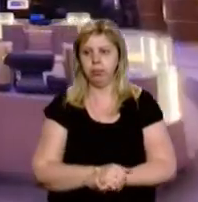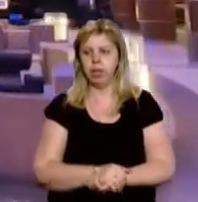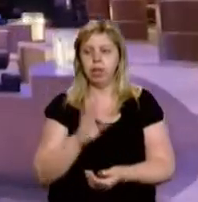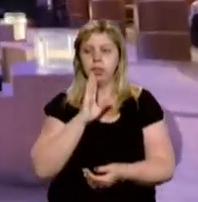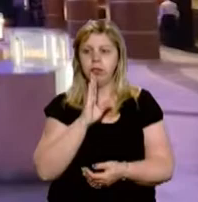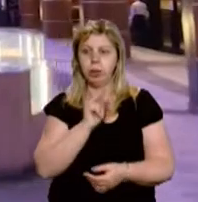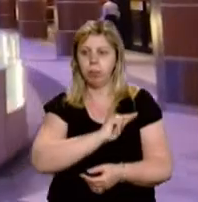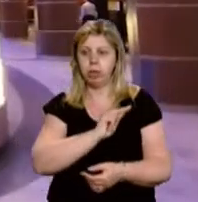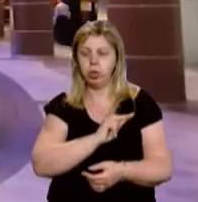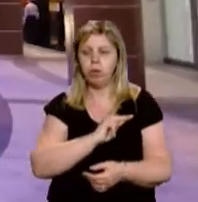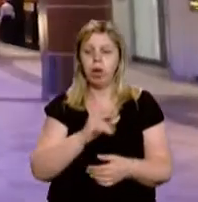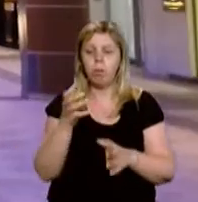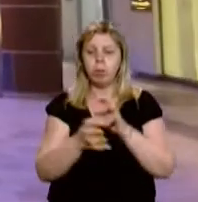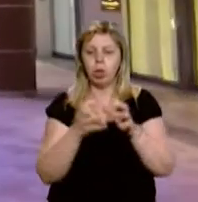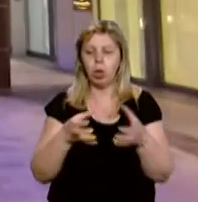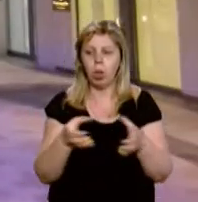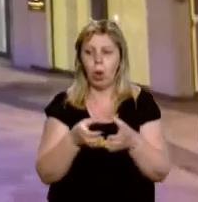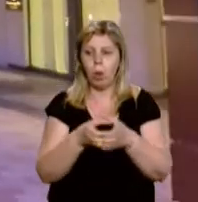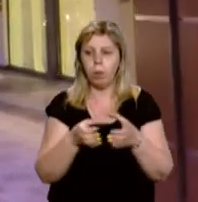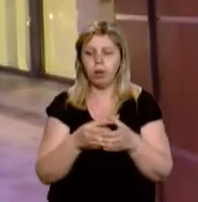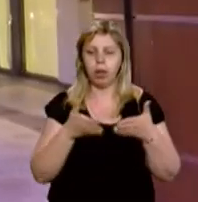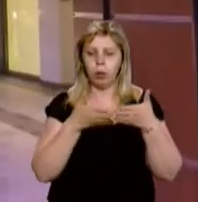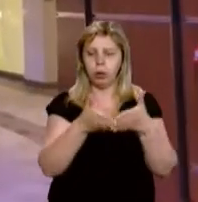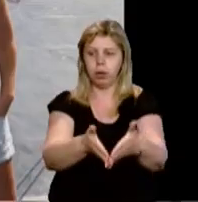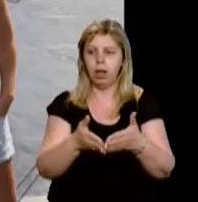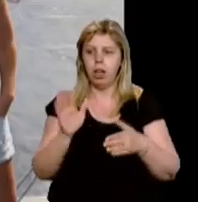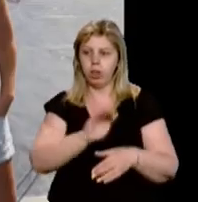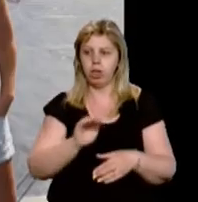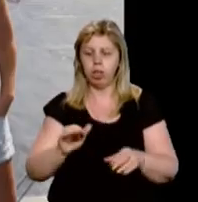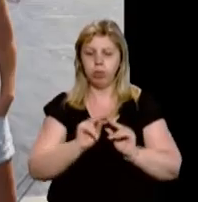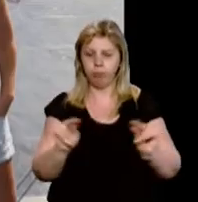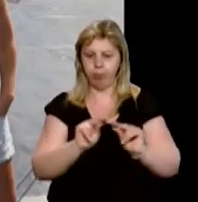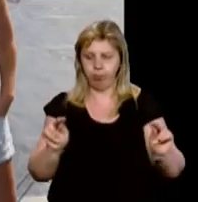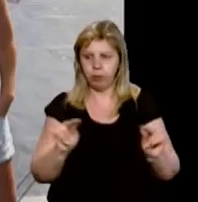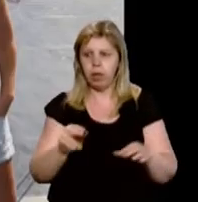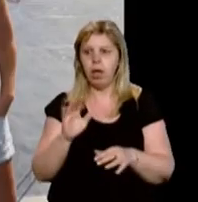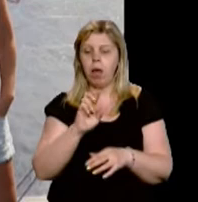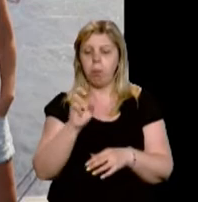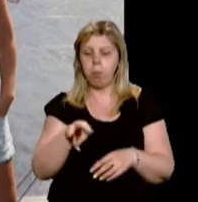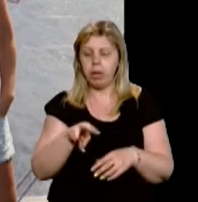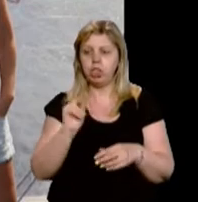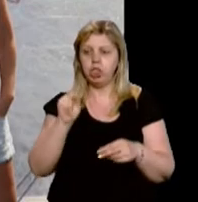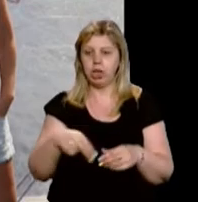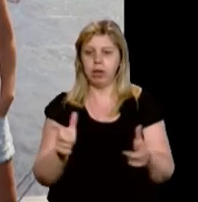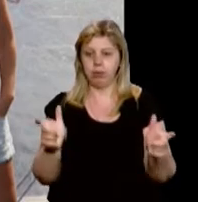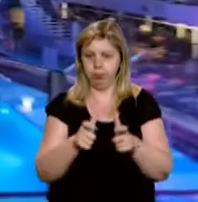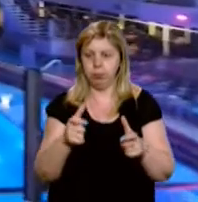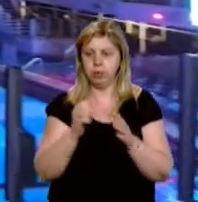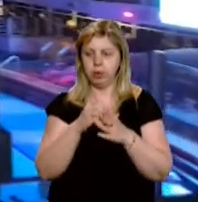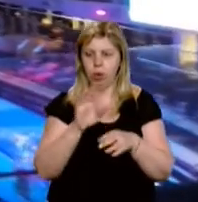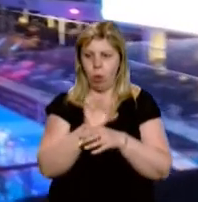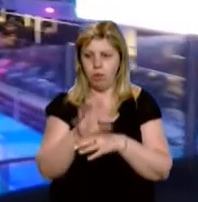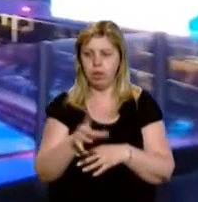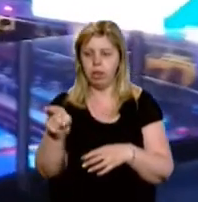Дівчина працювала у міжнародній компанії на круїзному лайнері дитячим інструктором. У березні через пандемію ковід-19